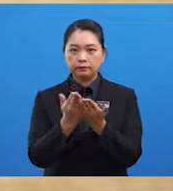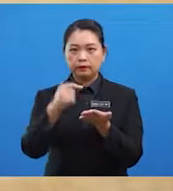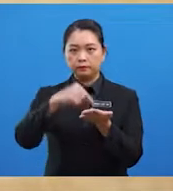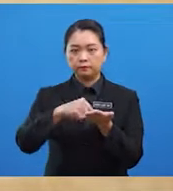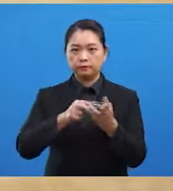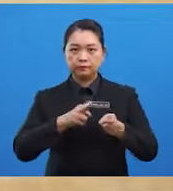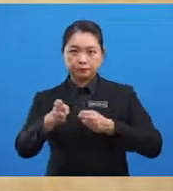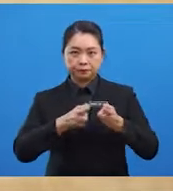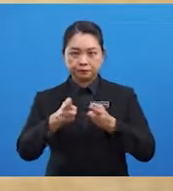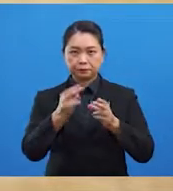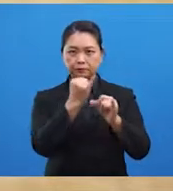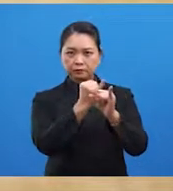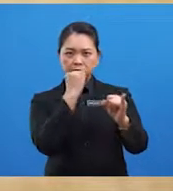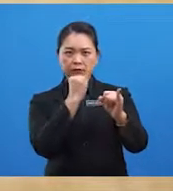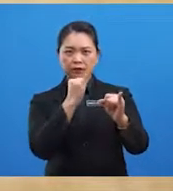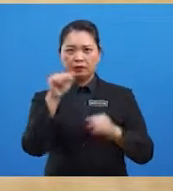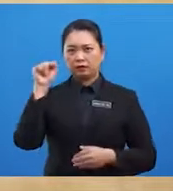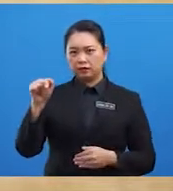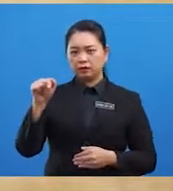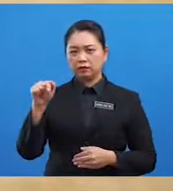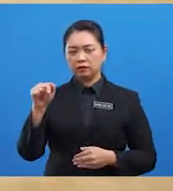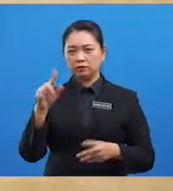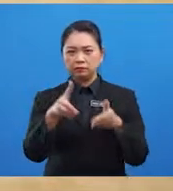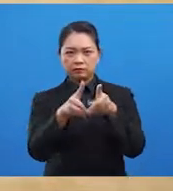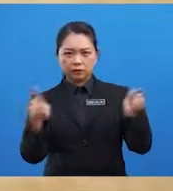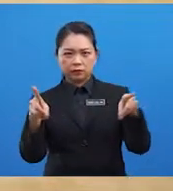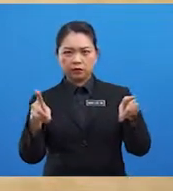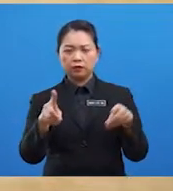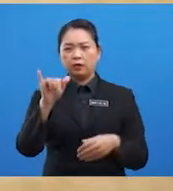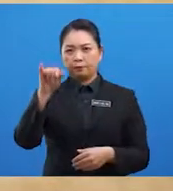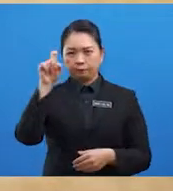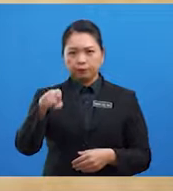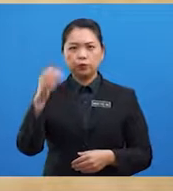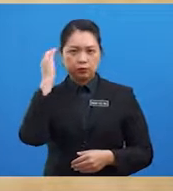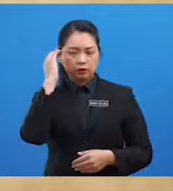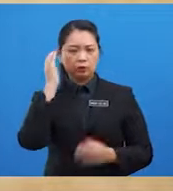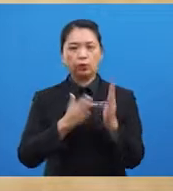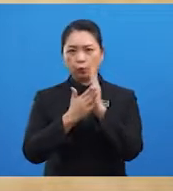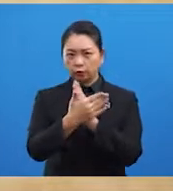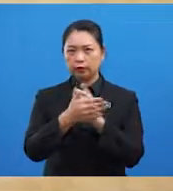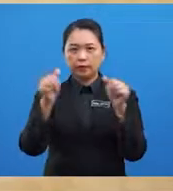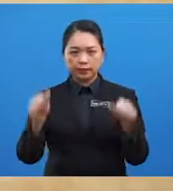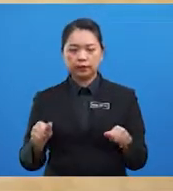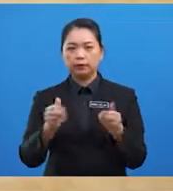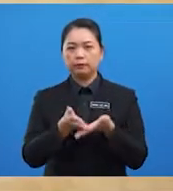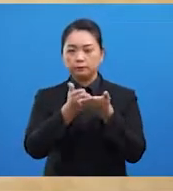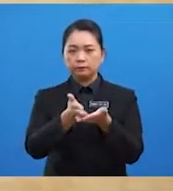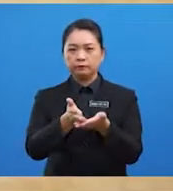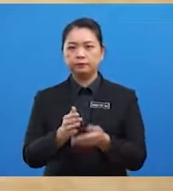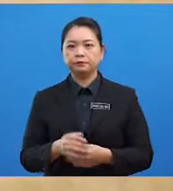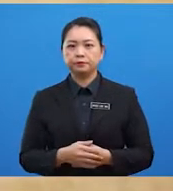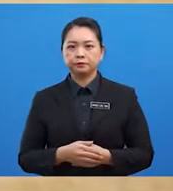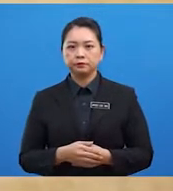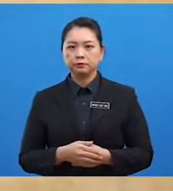menghuraikan jarak titik di daratan yang perlu diketahui oleh ahli pelayaran dan juga